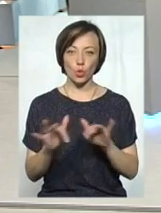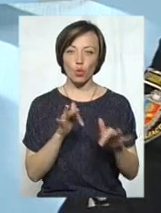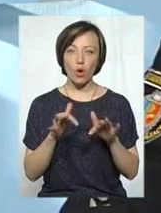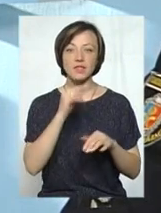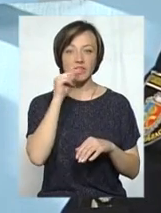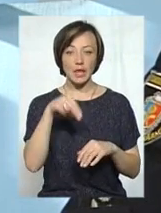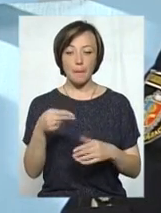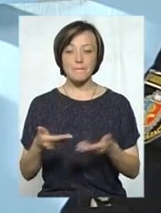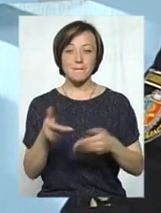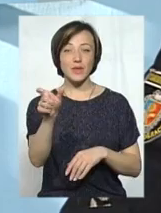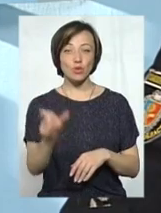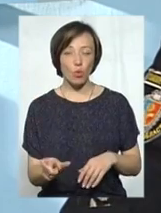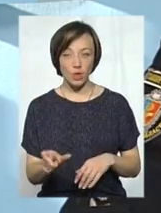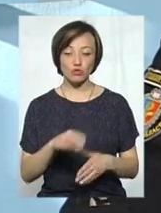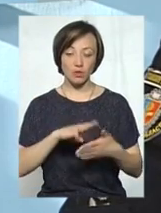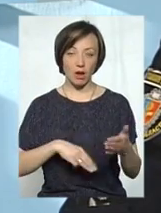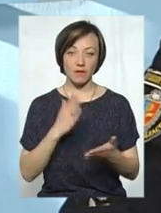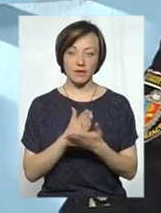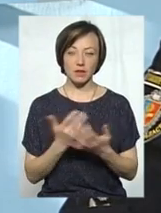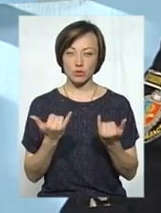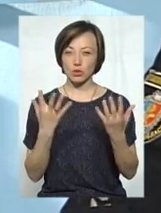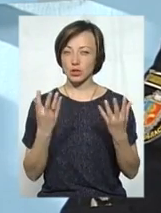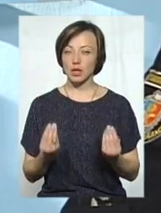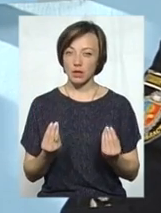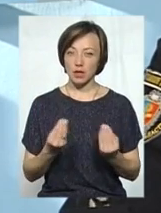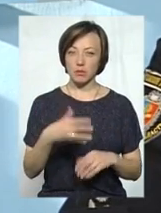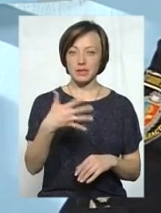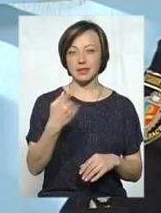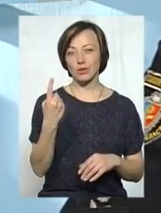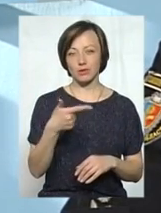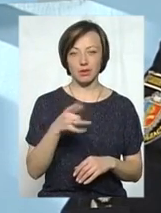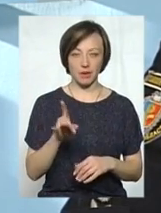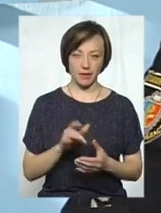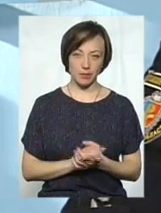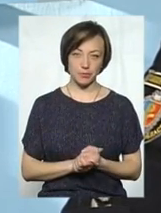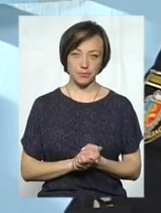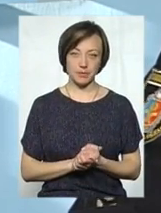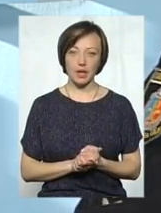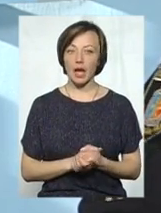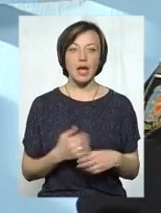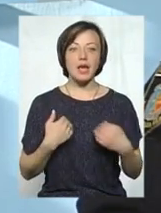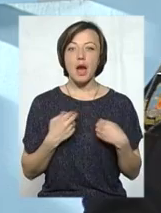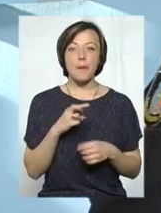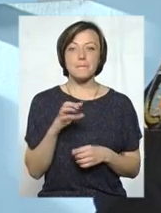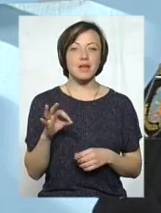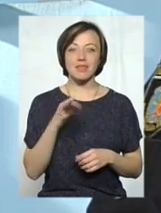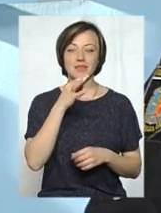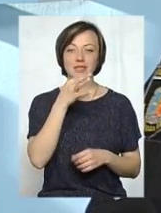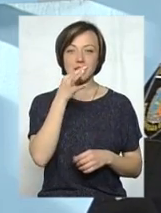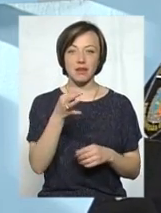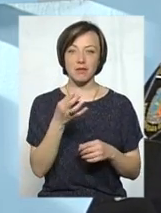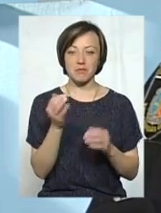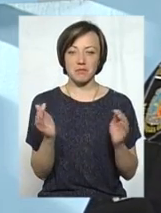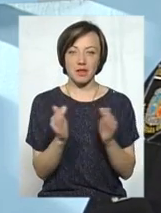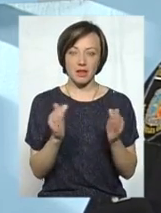пішоходами. І штраф складає на сьогоднішній день 51 гривня. Я б не сказав, що це суттєво невеликий